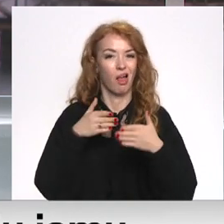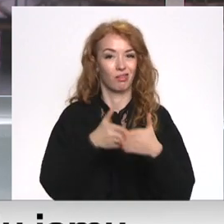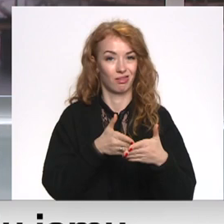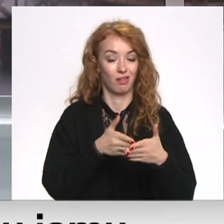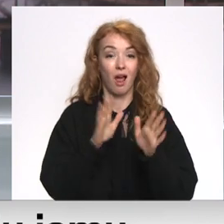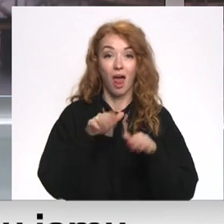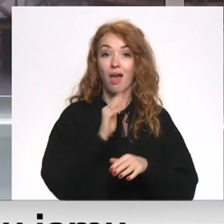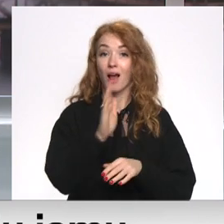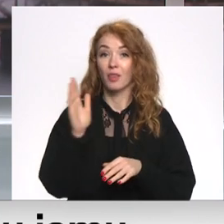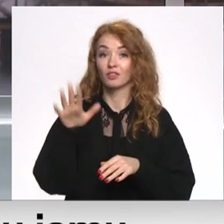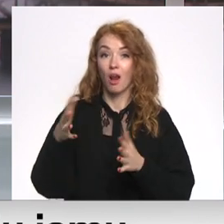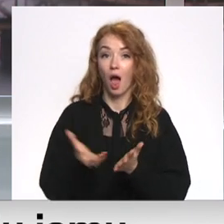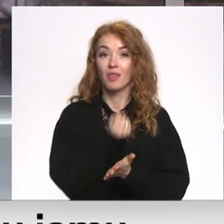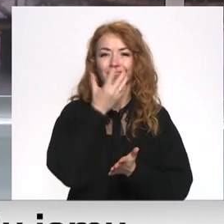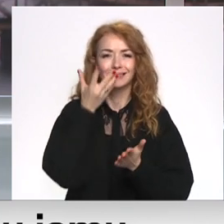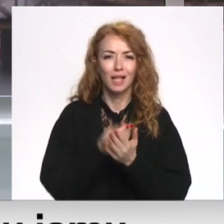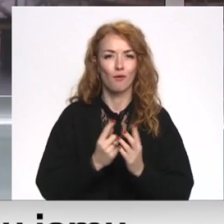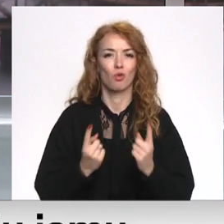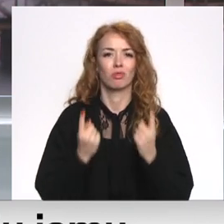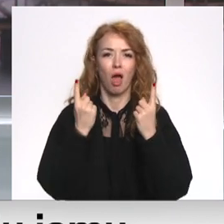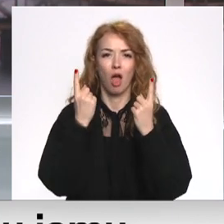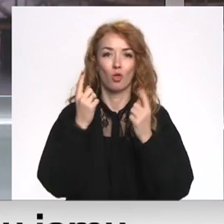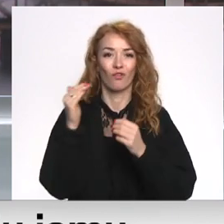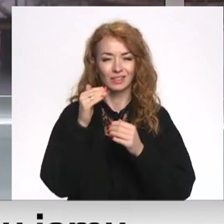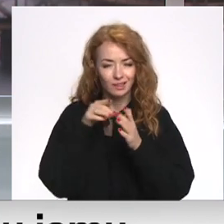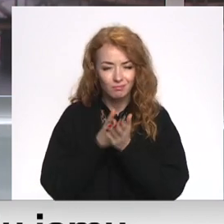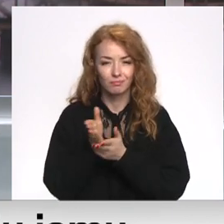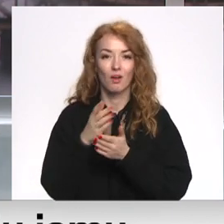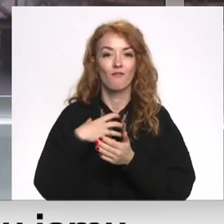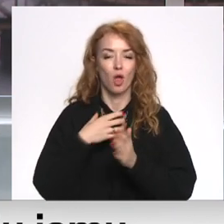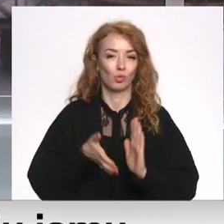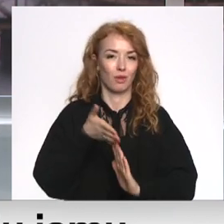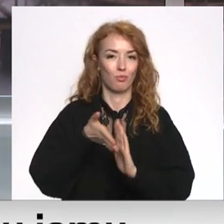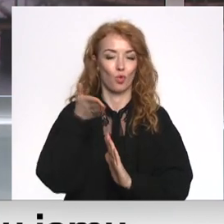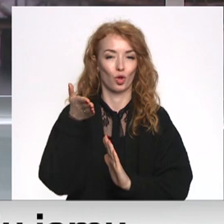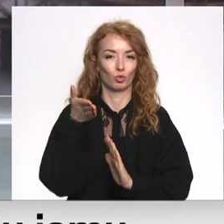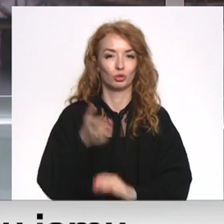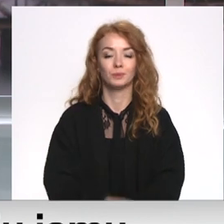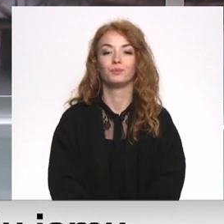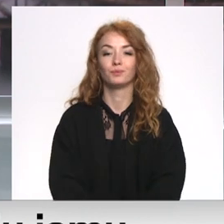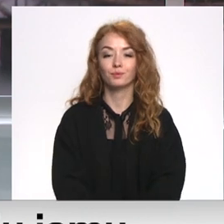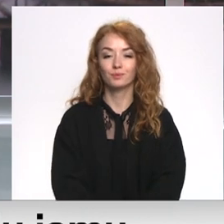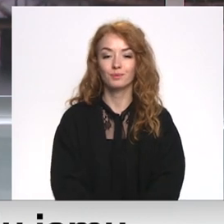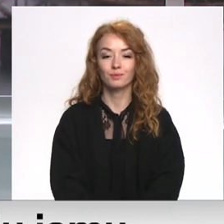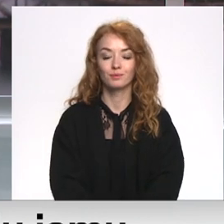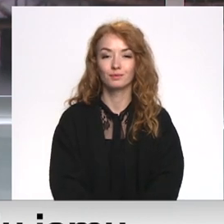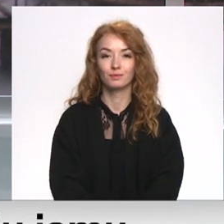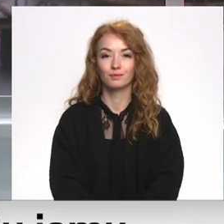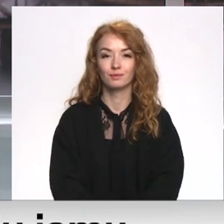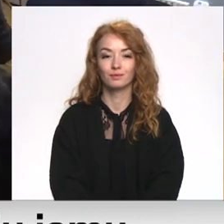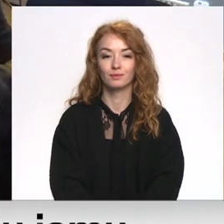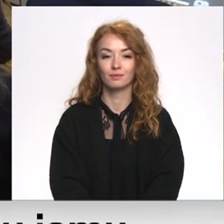Lai katrs varētu atrast savu talantu pielietojumu kvantu jomā, nepieciešami uzlabojumi. Plašāk no Brisels stāstam Paula Koškīna.